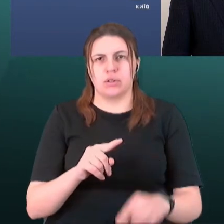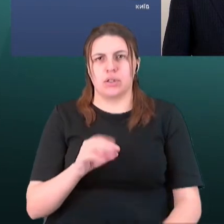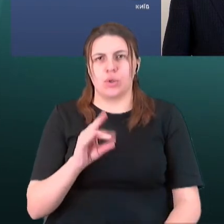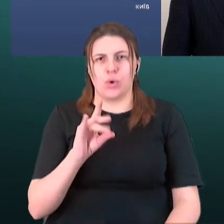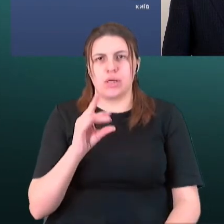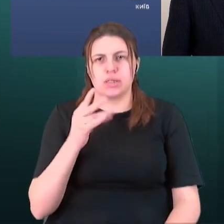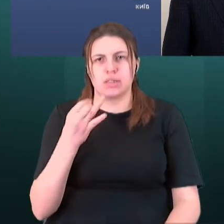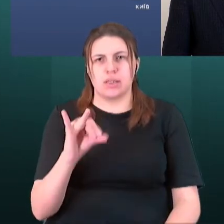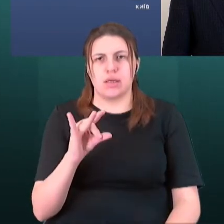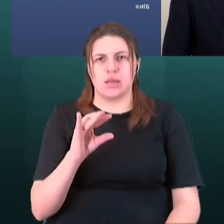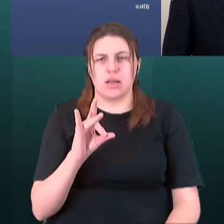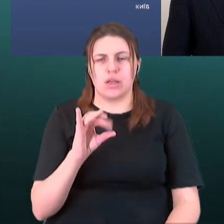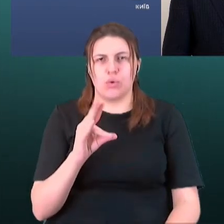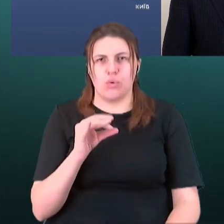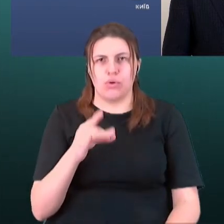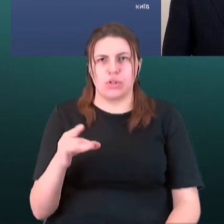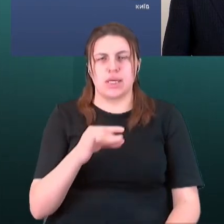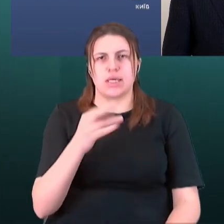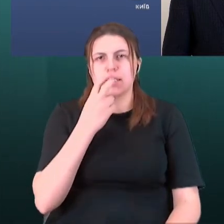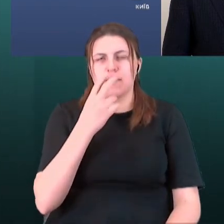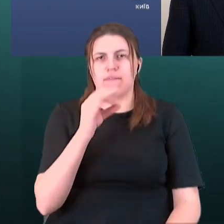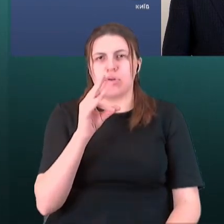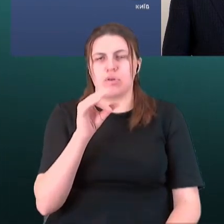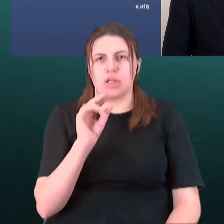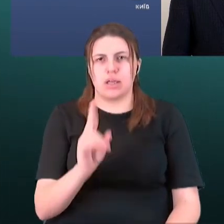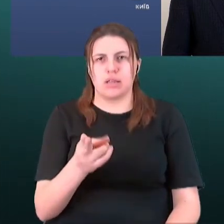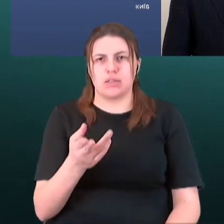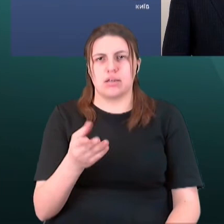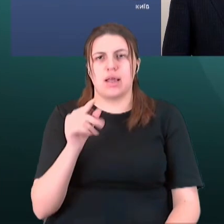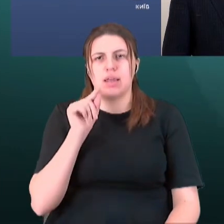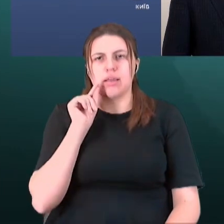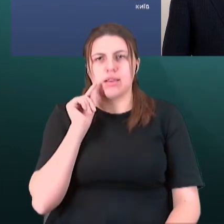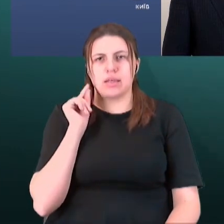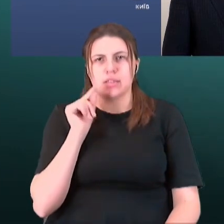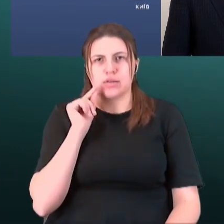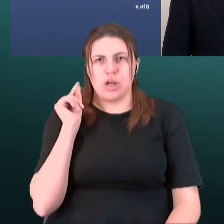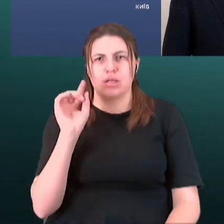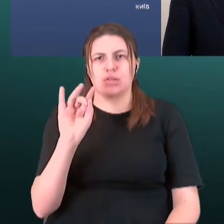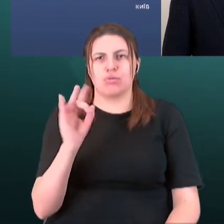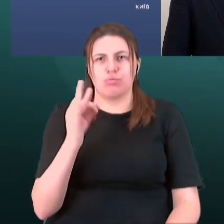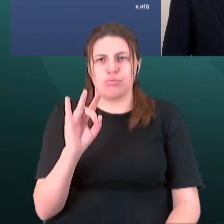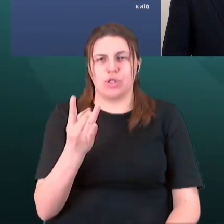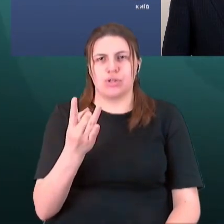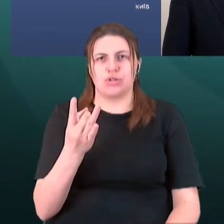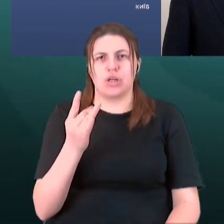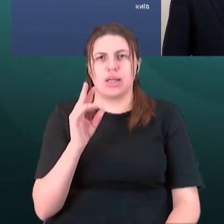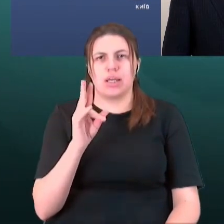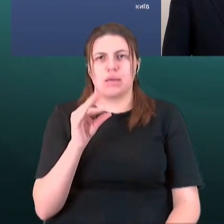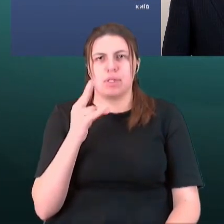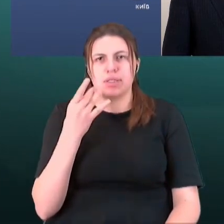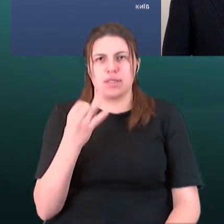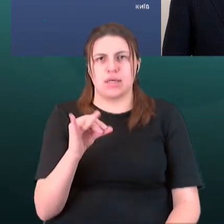Сєвєродонецьк, і Лисичанський, Рубіжний, Кремінський район. Тобто, якщо ми